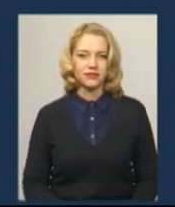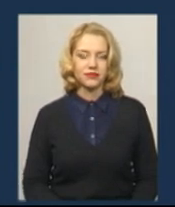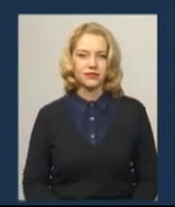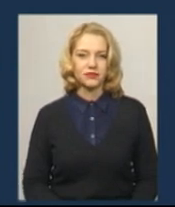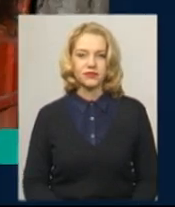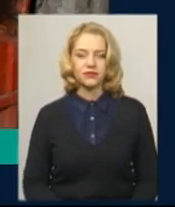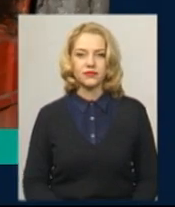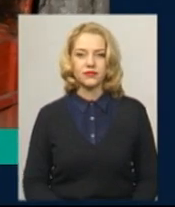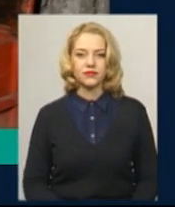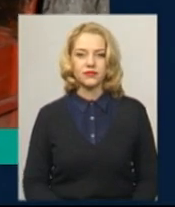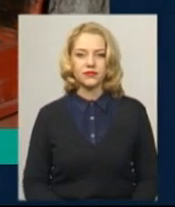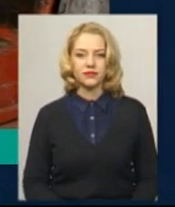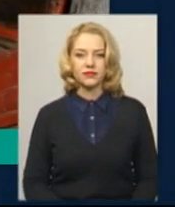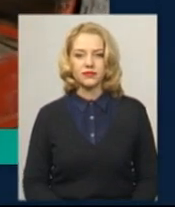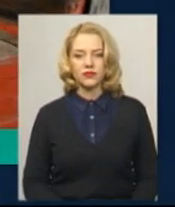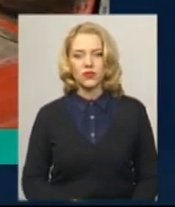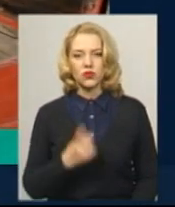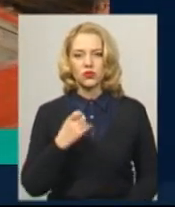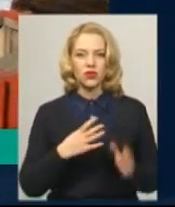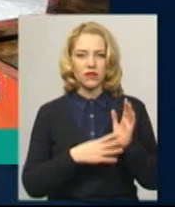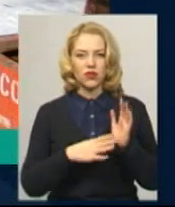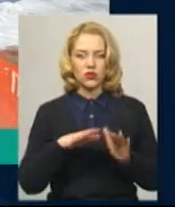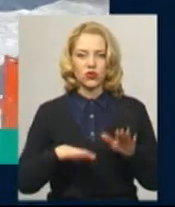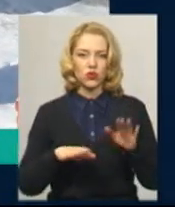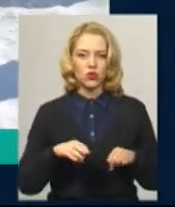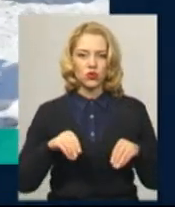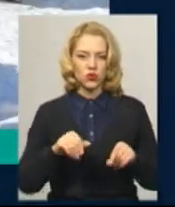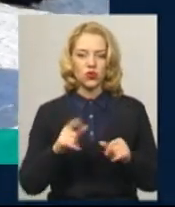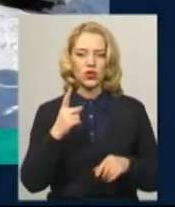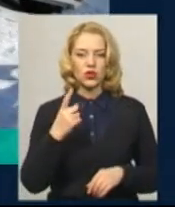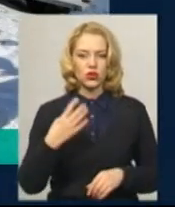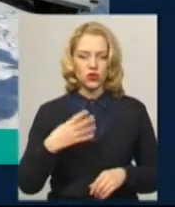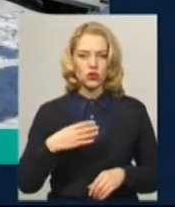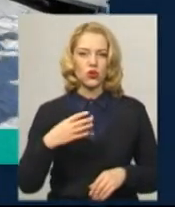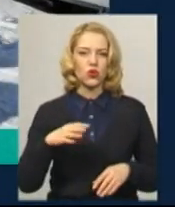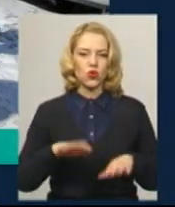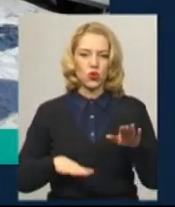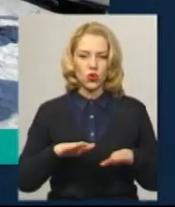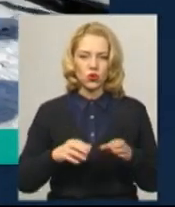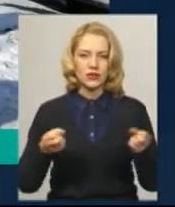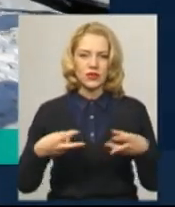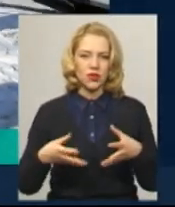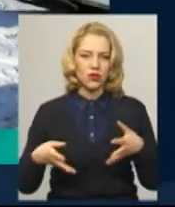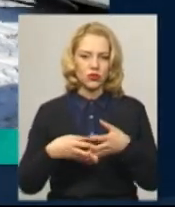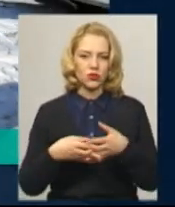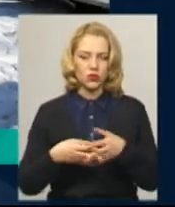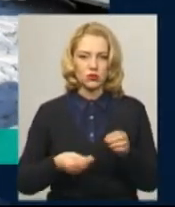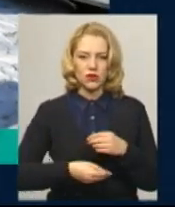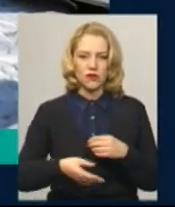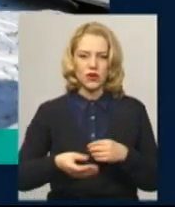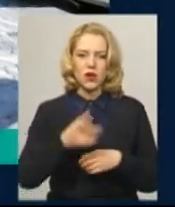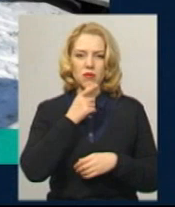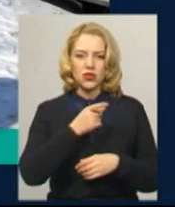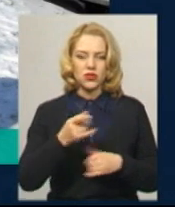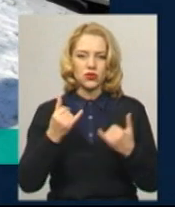Музика 190 тонн солі та 40 тонн спеціальної суміші висипали на вулиці обласного центру під час сьогоднішньої